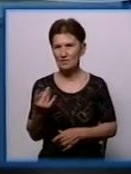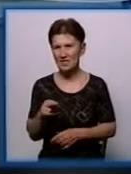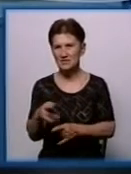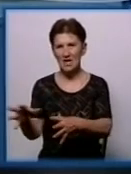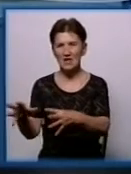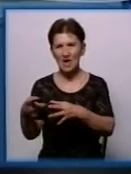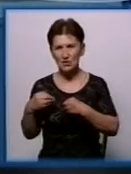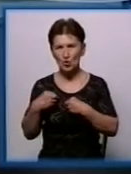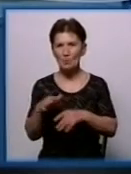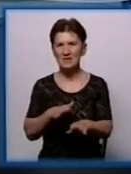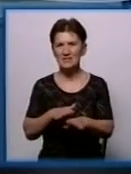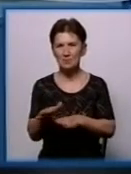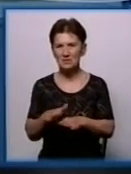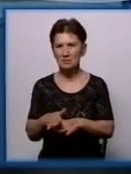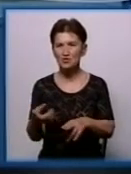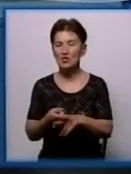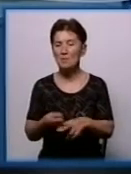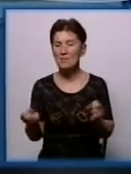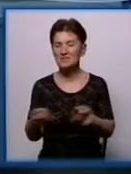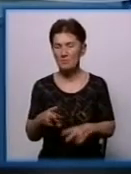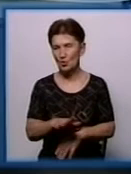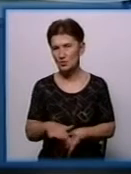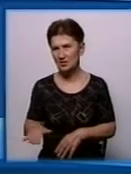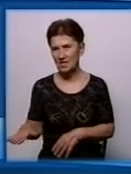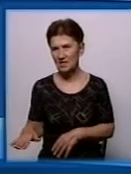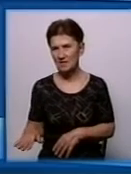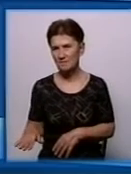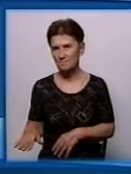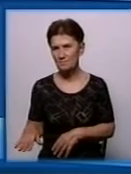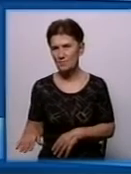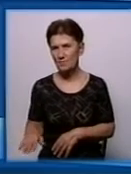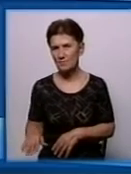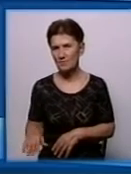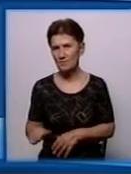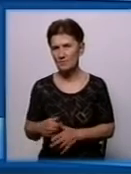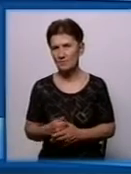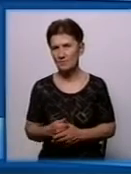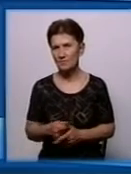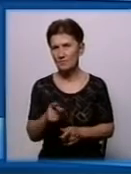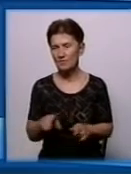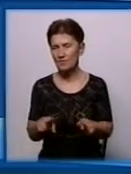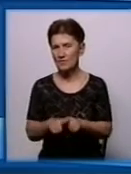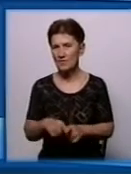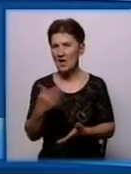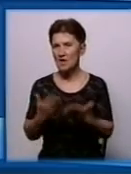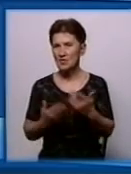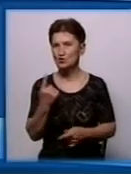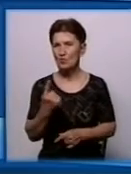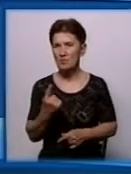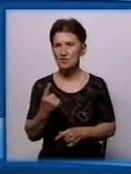забезпечили безпеку дітей під час навчального процесу. Тим не менше, якщо 1 вересня